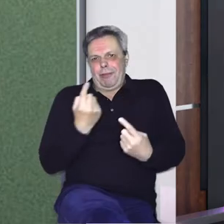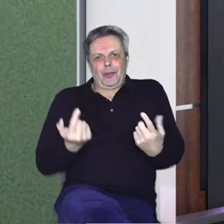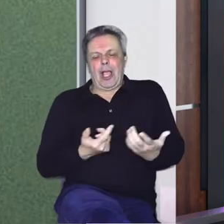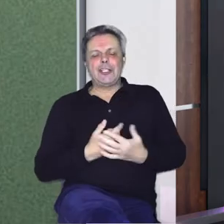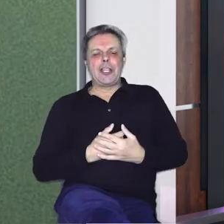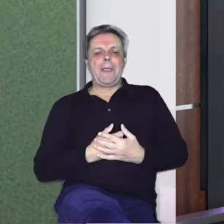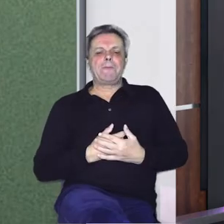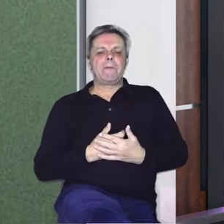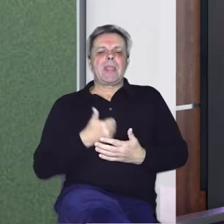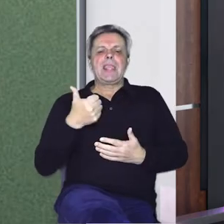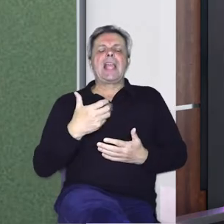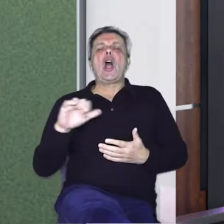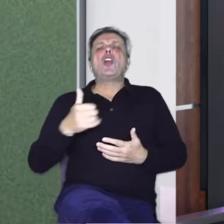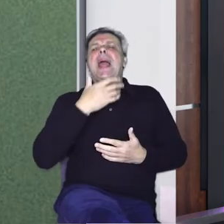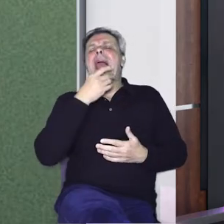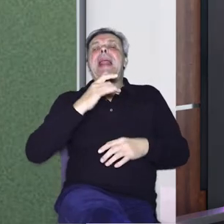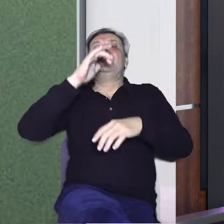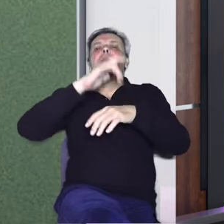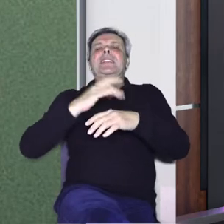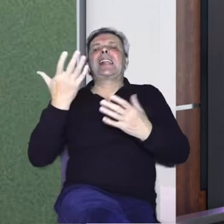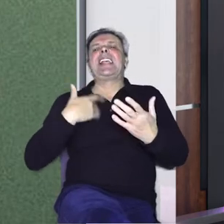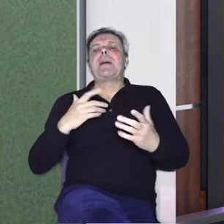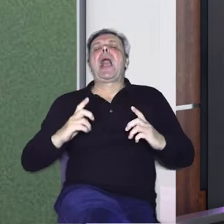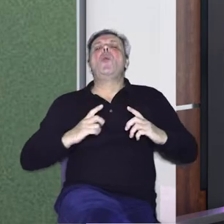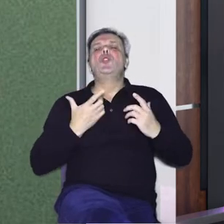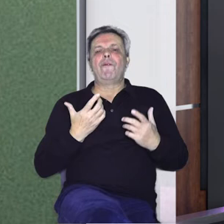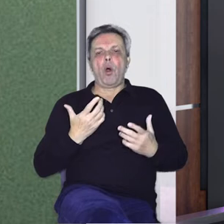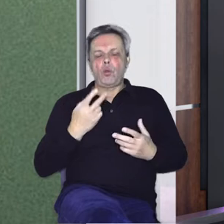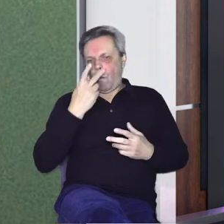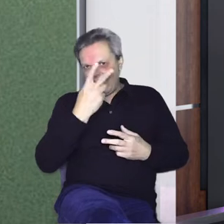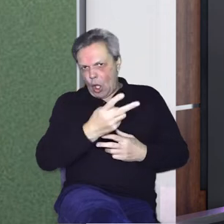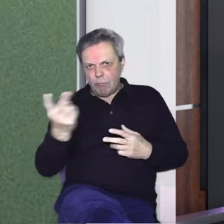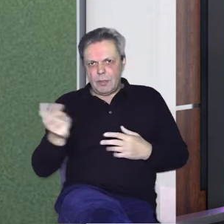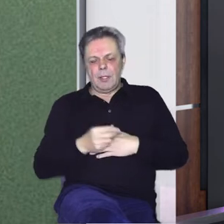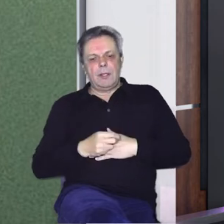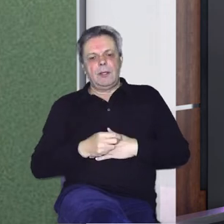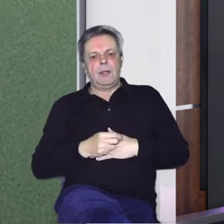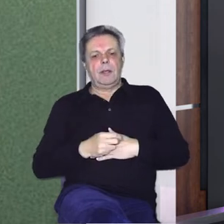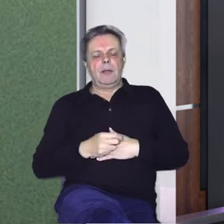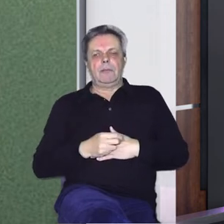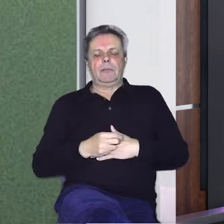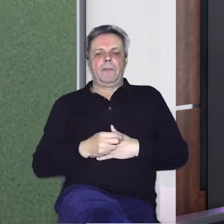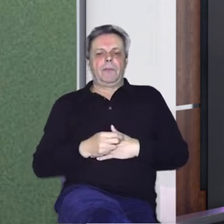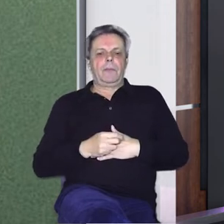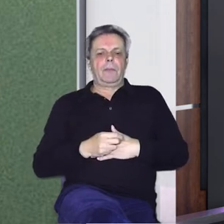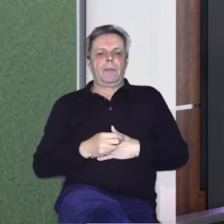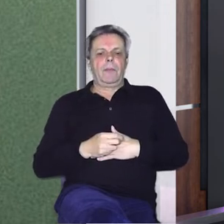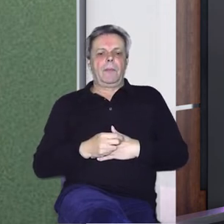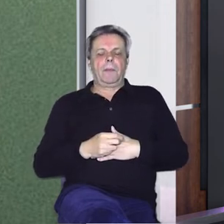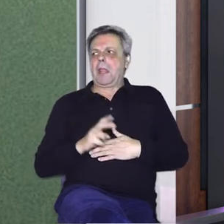jedna od najljepših destinacija koju sam ja u životu vidio. Egzotika,